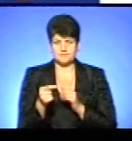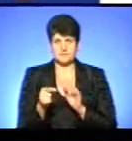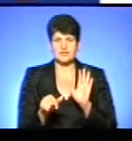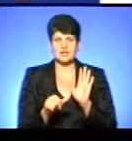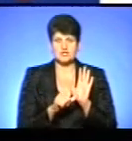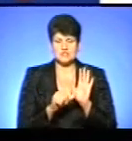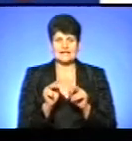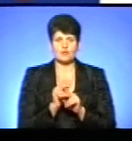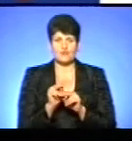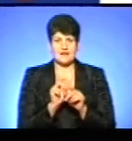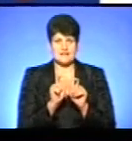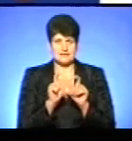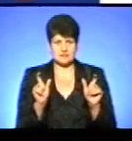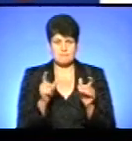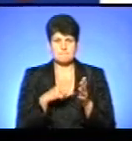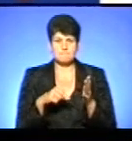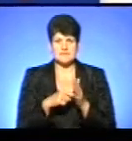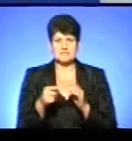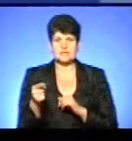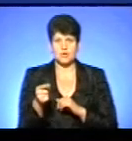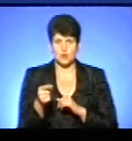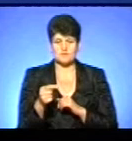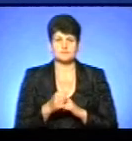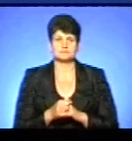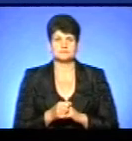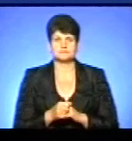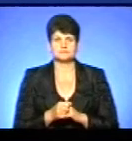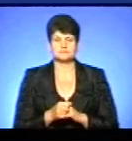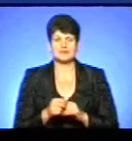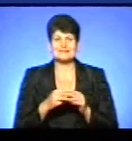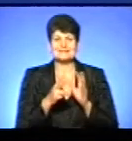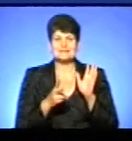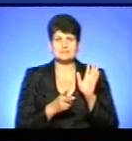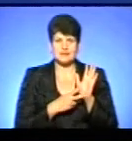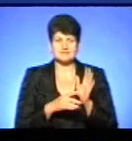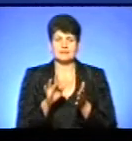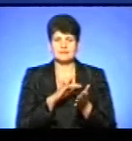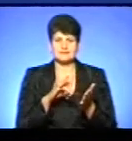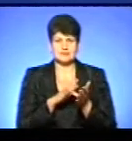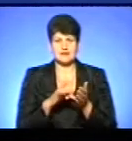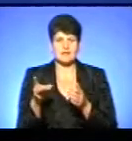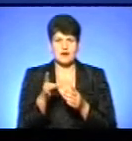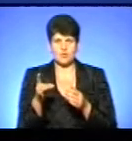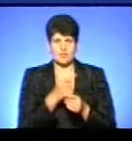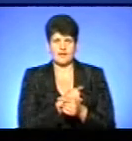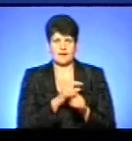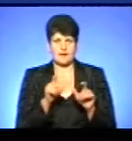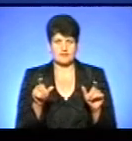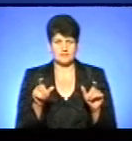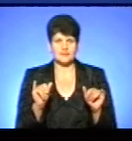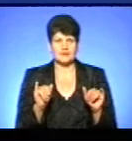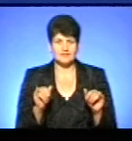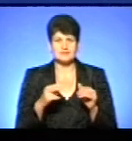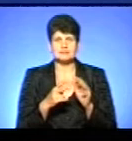6 лікувальних закладів у місті Тернопіль, 17 центральних районних лікарень та